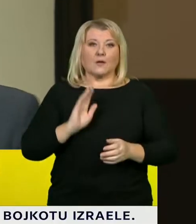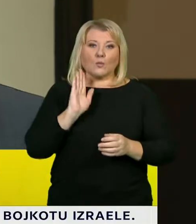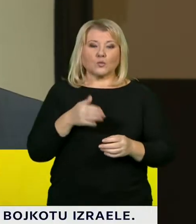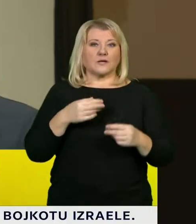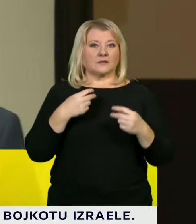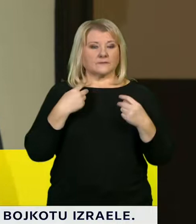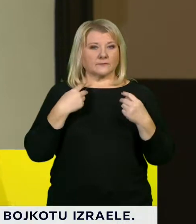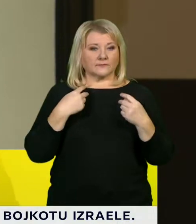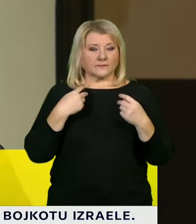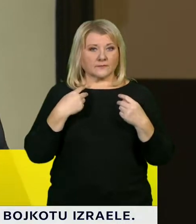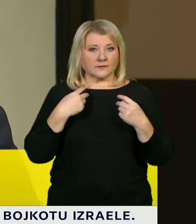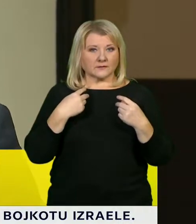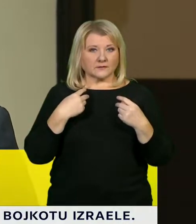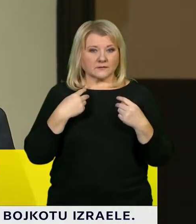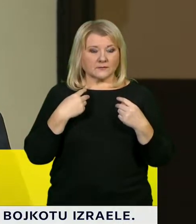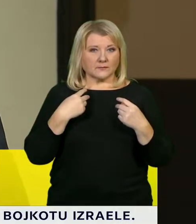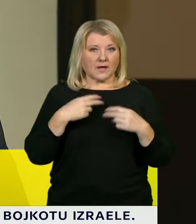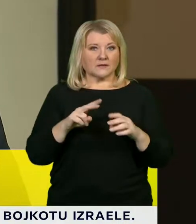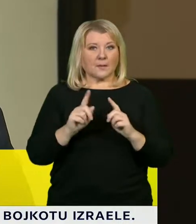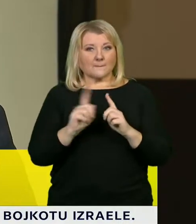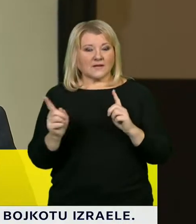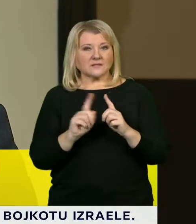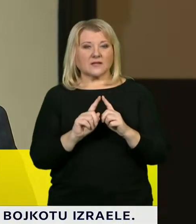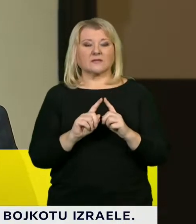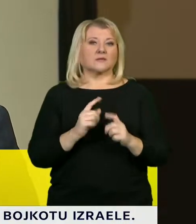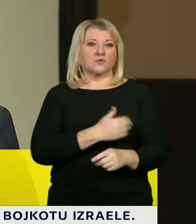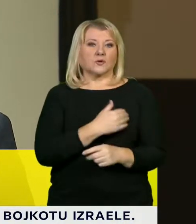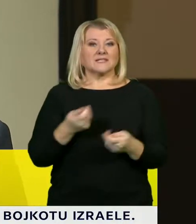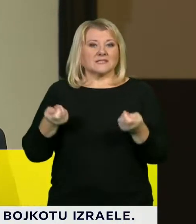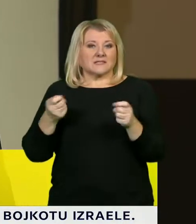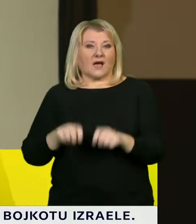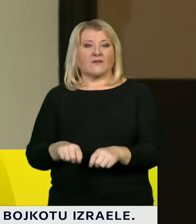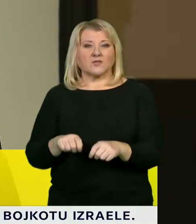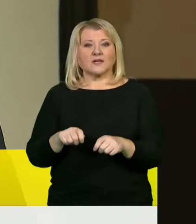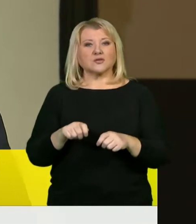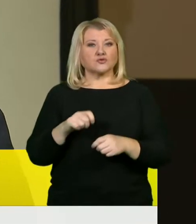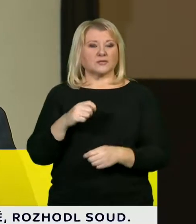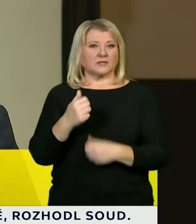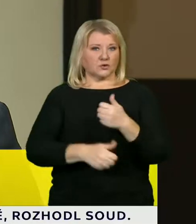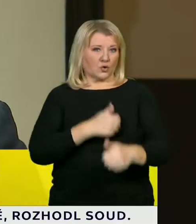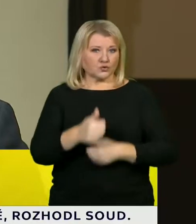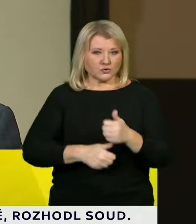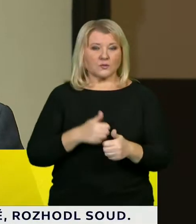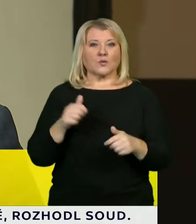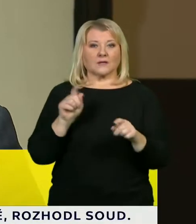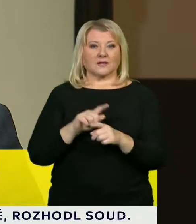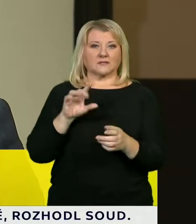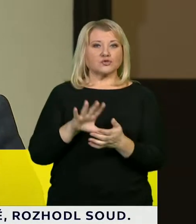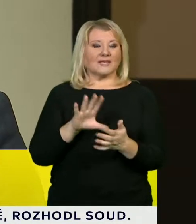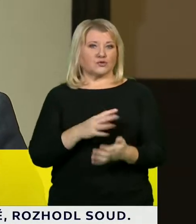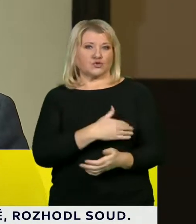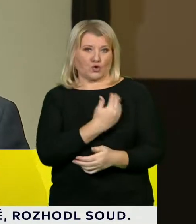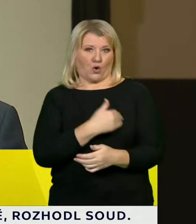prezenční výuka závěrečných ročníků a čtvrtých ročníků šestvětých oborů vzdělávání v konzervatoři na středních školách.